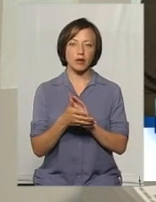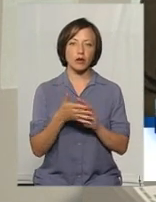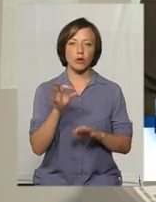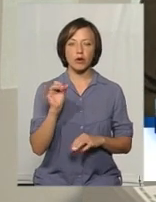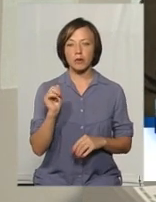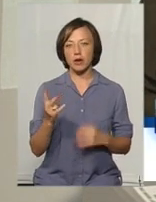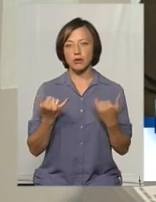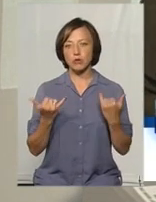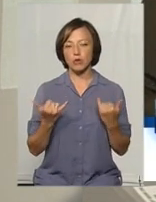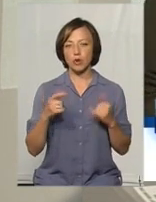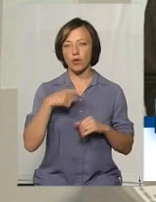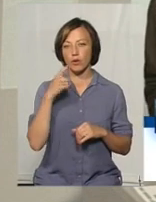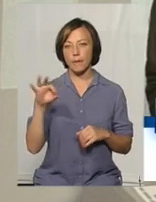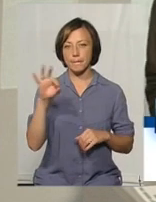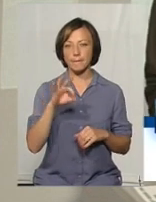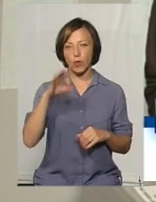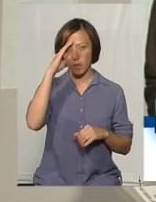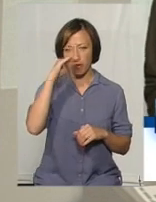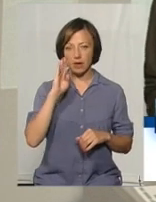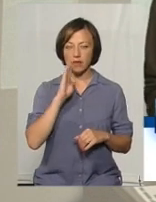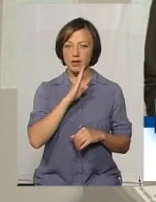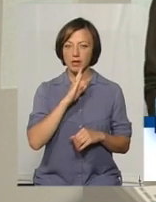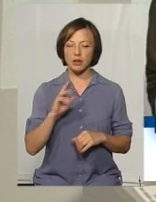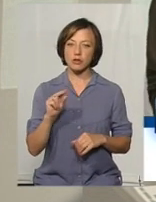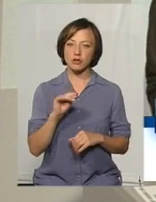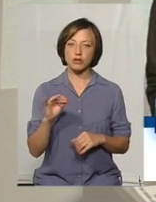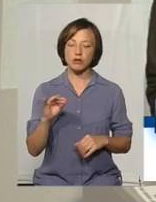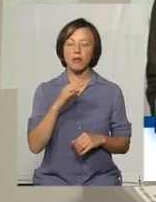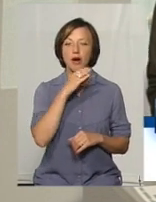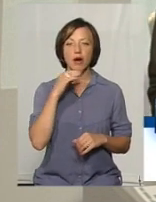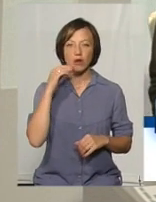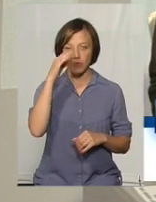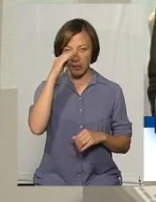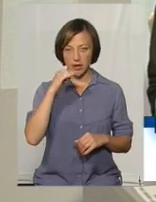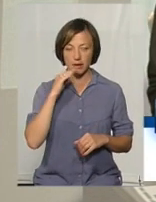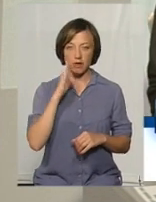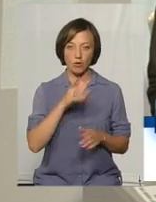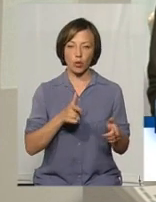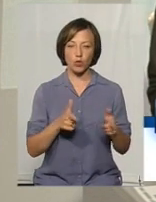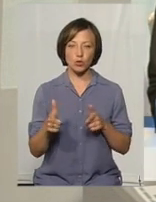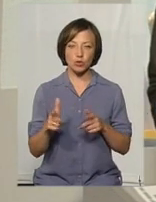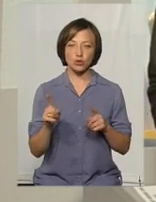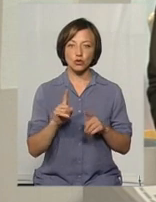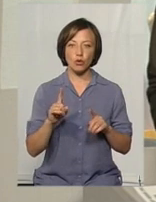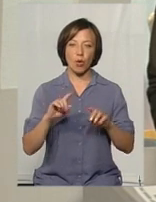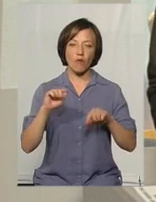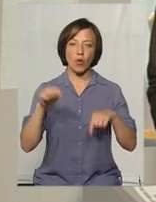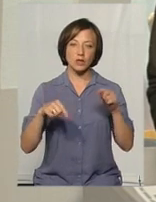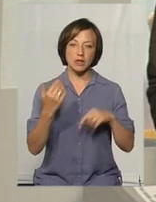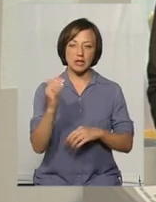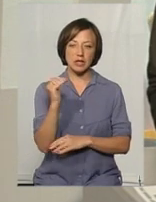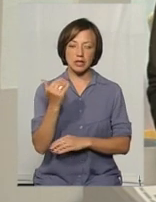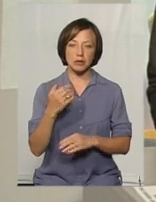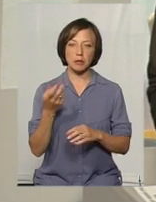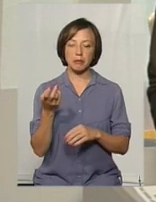Сьогодні у цій студії ми говоримо про батьків і дітей. Чимало батьків цього року готуються до того, що восени їхня дитина